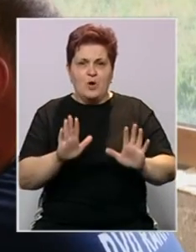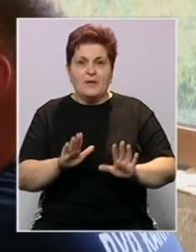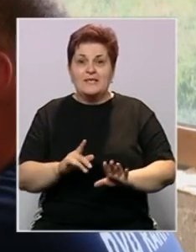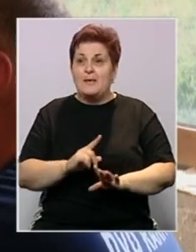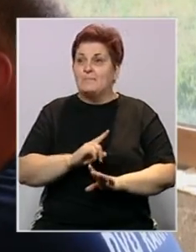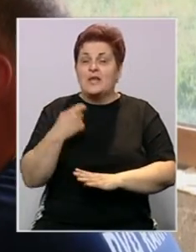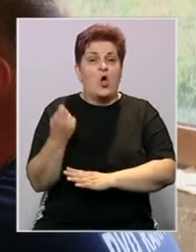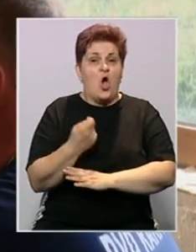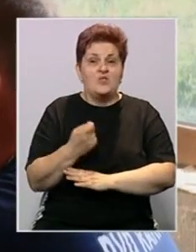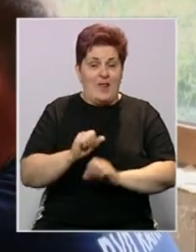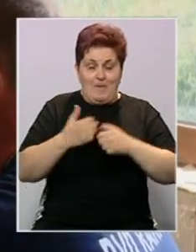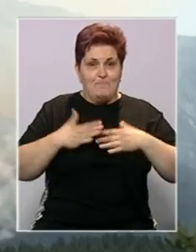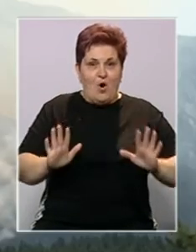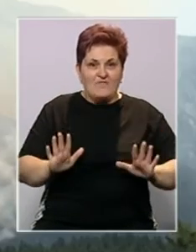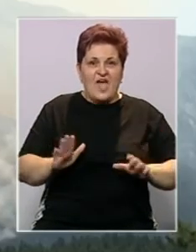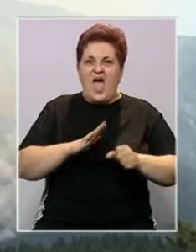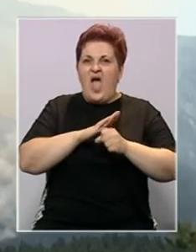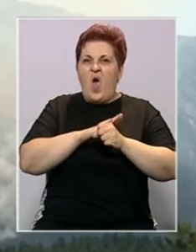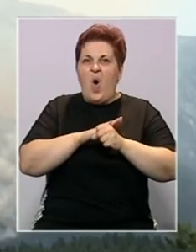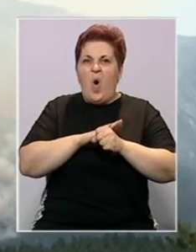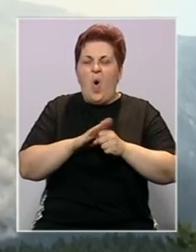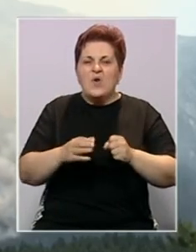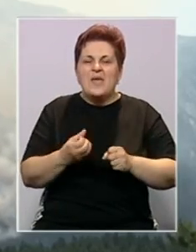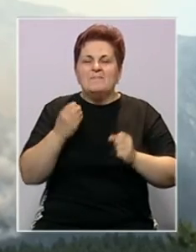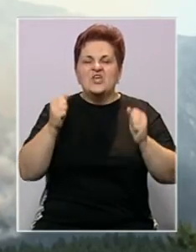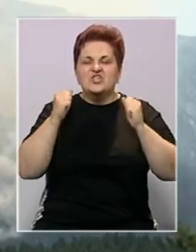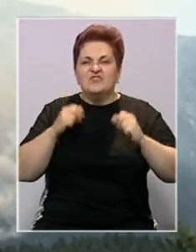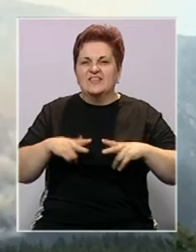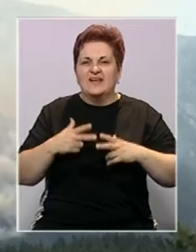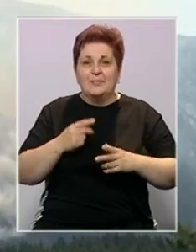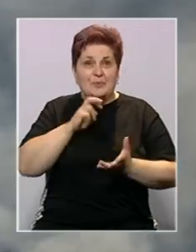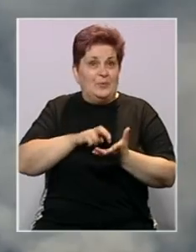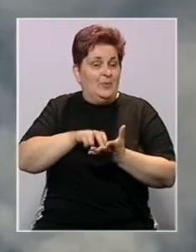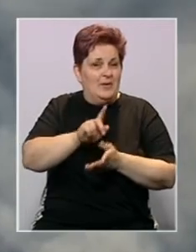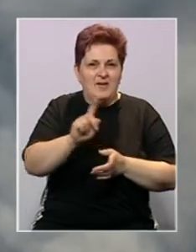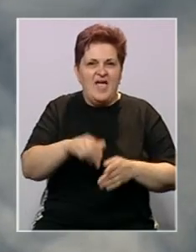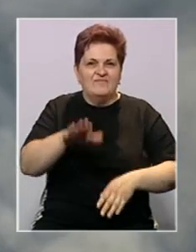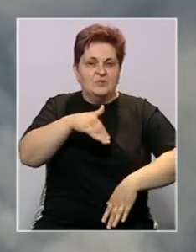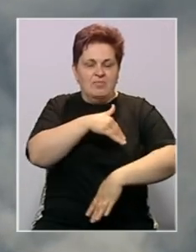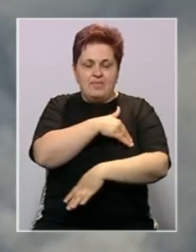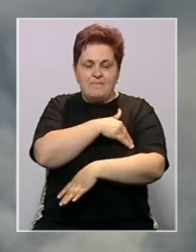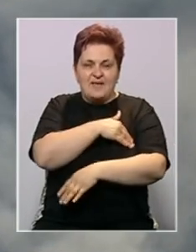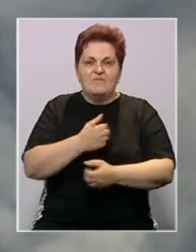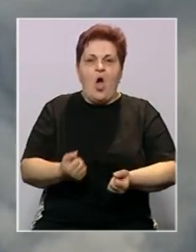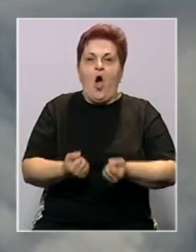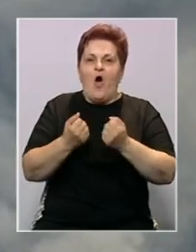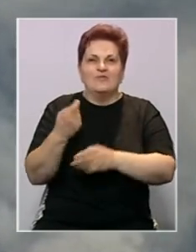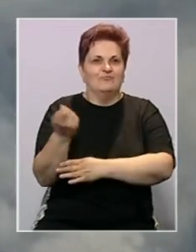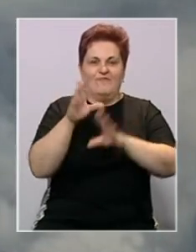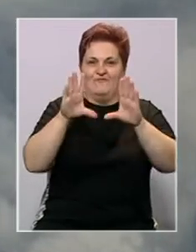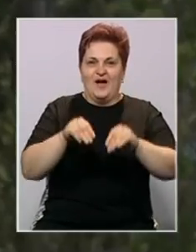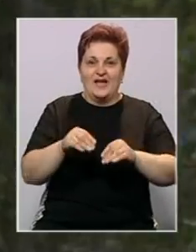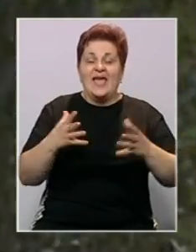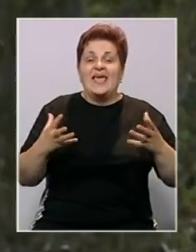Nitko od gasitelja nije ozljeđen, no uništen je bilni životinski svijet. Nepristupačan teren i visoke temperature otežavaju gašenje.